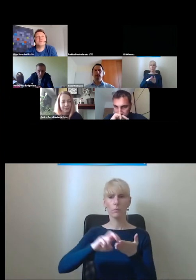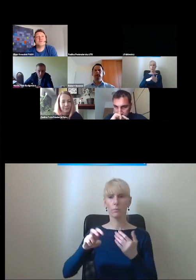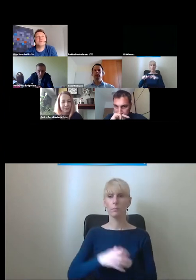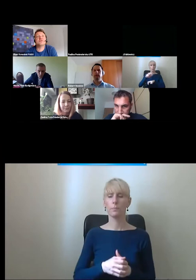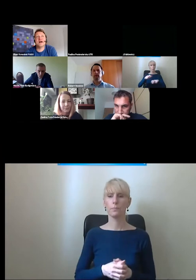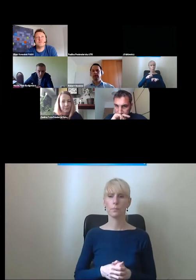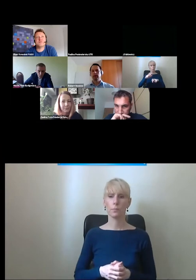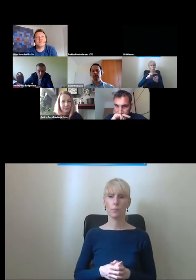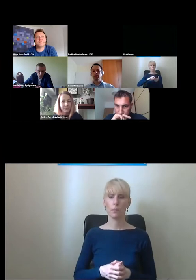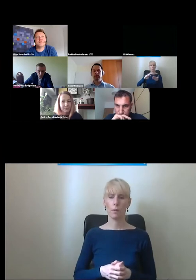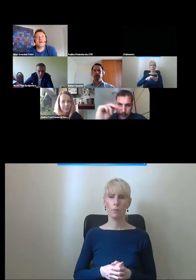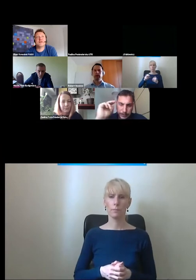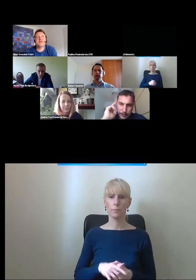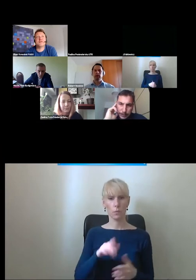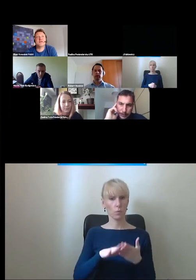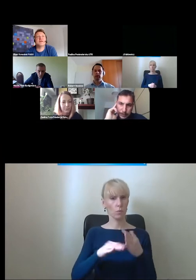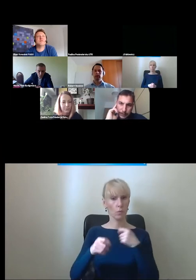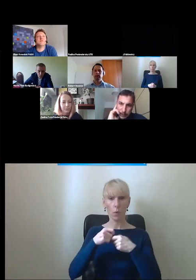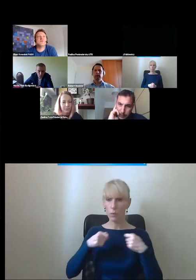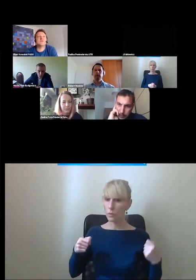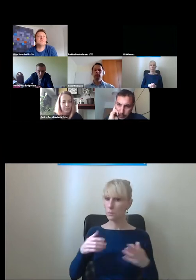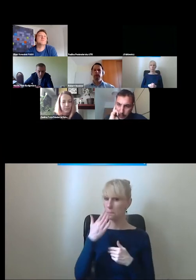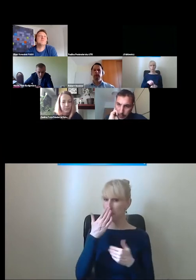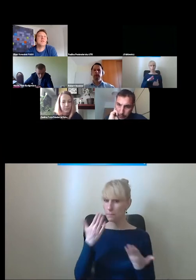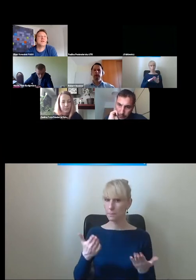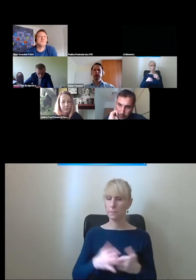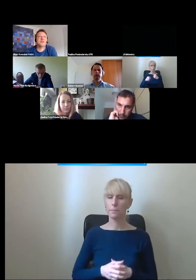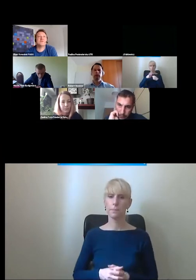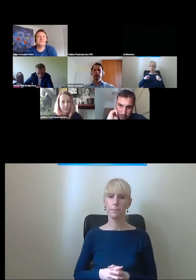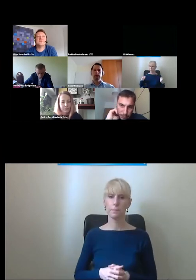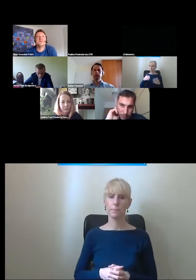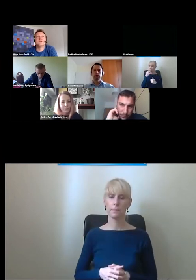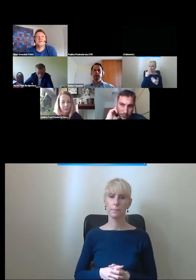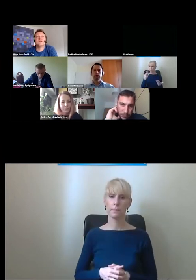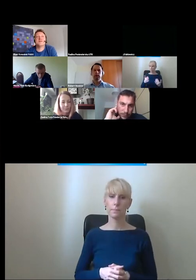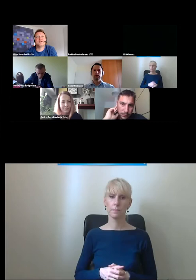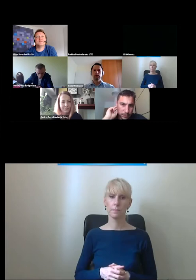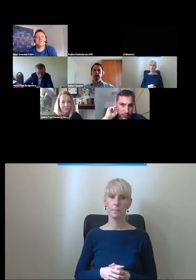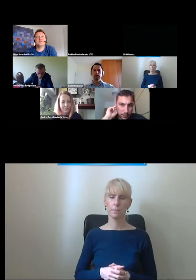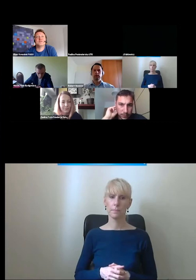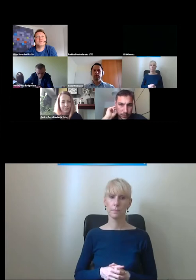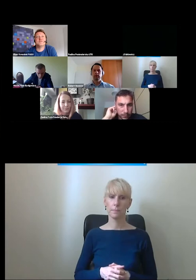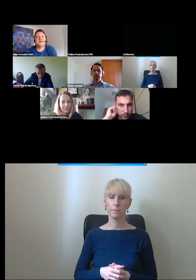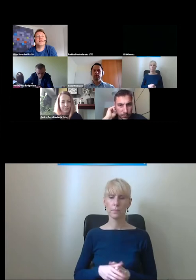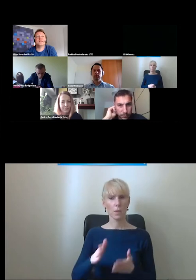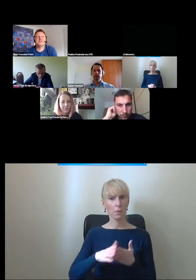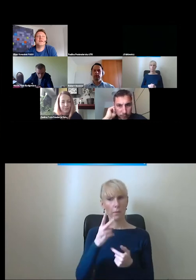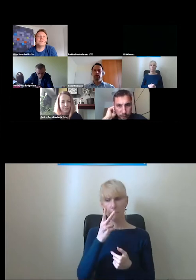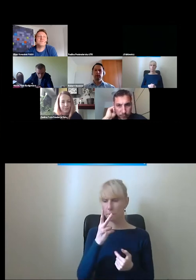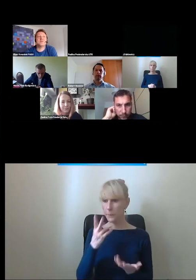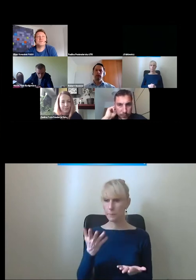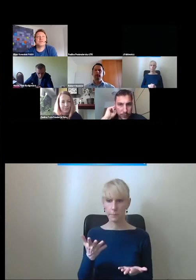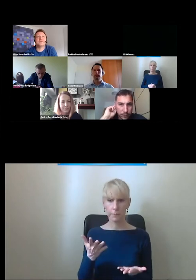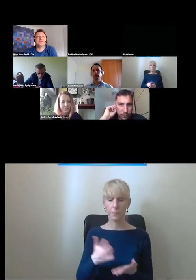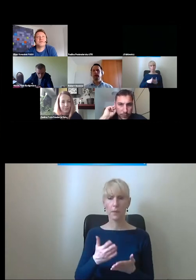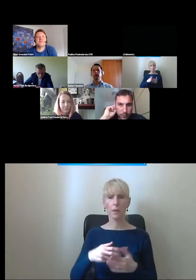od mieszkańców z kolei? Jakich rozwiązań się dopominają? Jakie są przez nich oczekiwane? Ale też jak